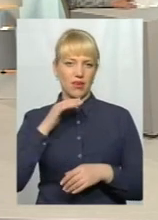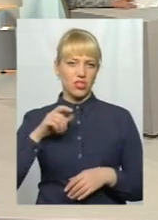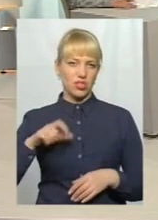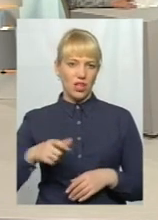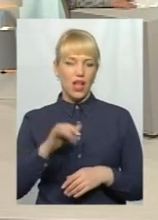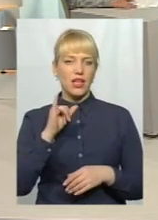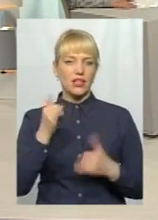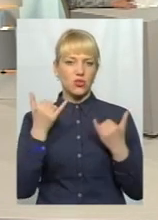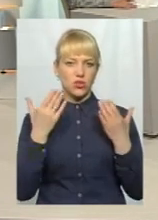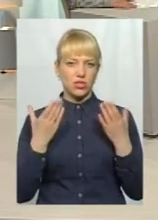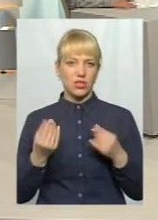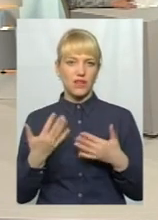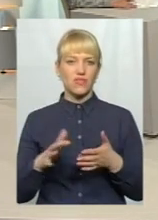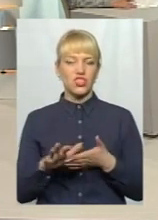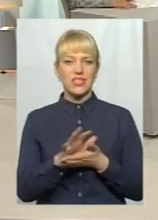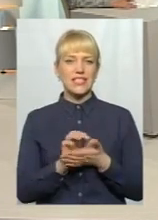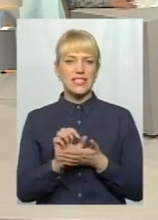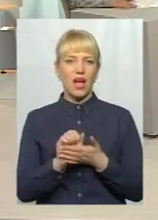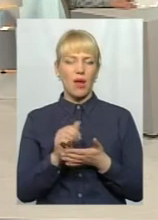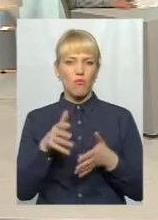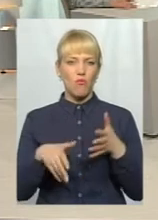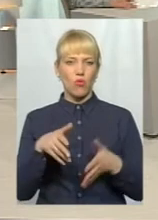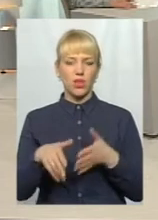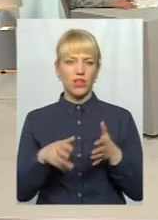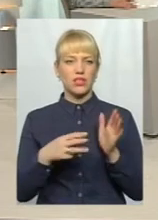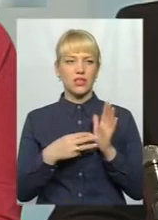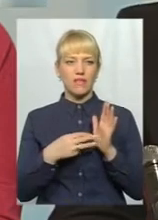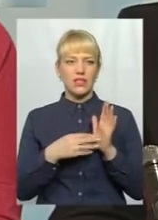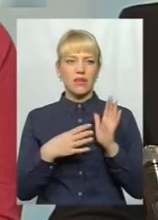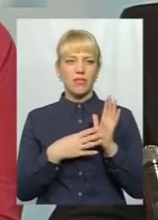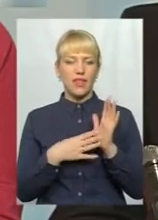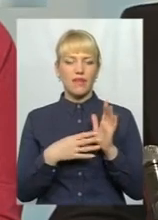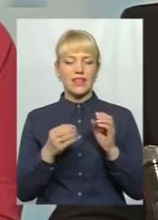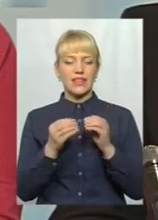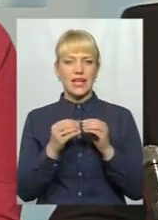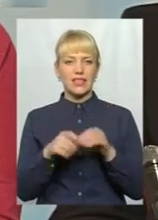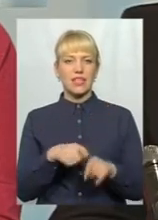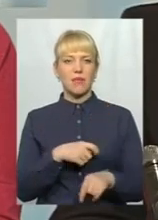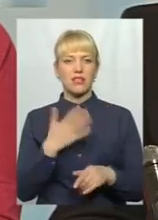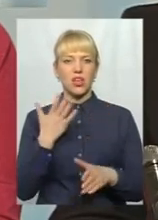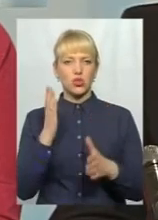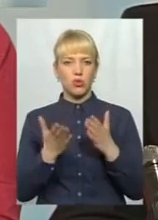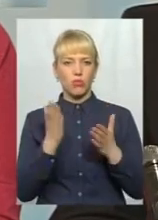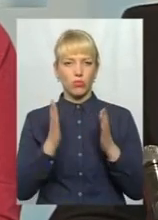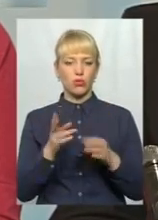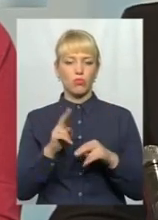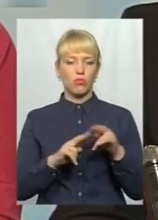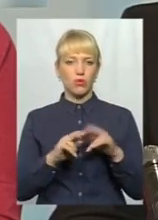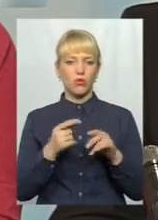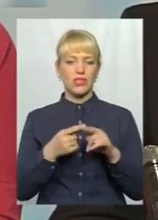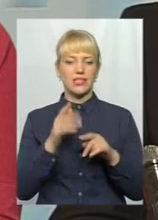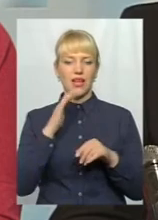сьогоднішній день вже замовилася на 8-9-10 метрів. І якщо будуть побудовані ці гідроелектростанції, вони